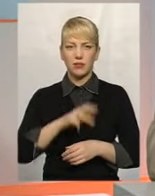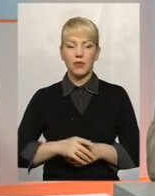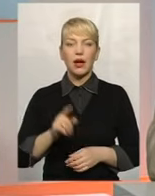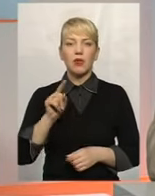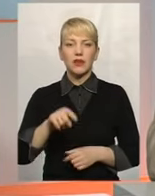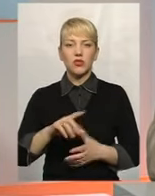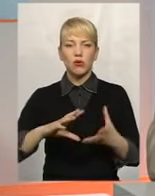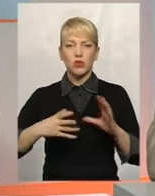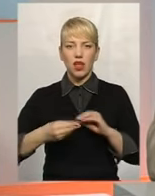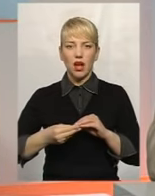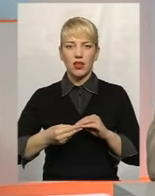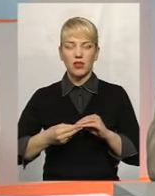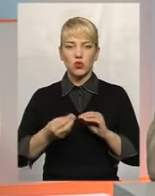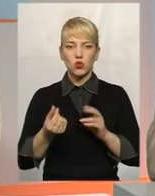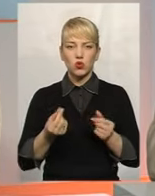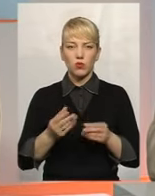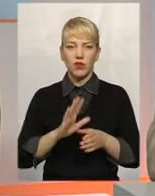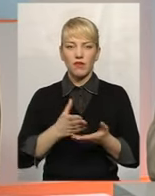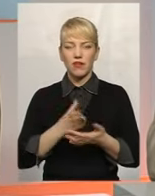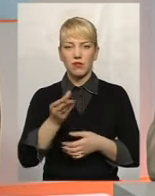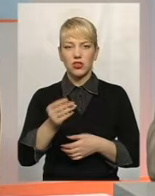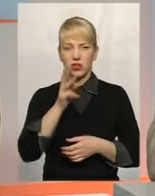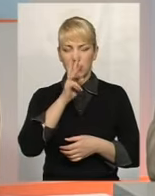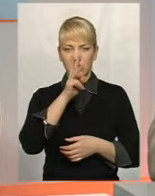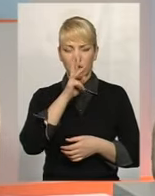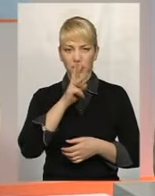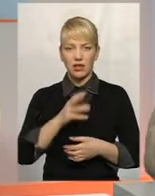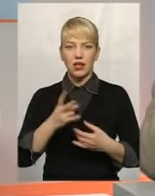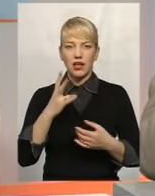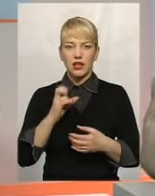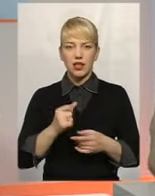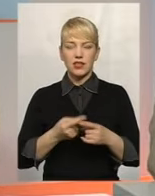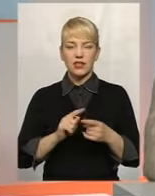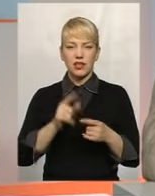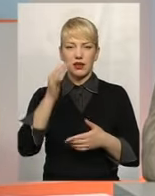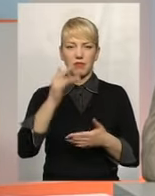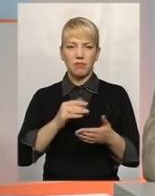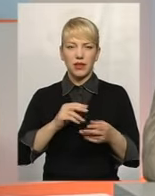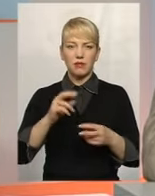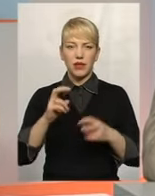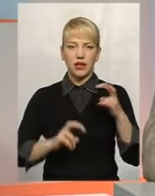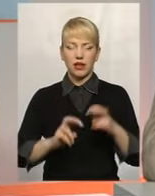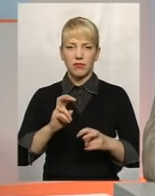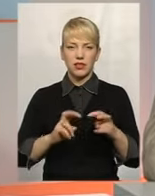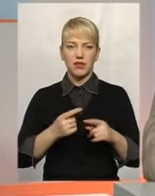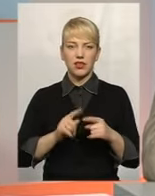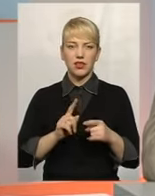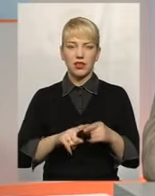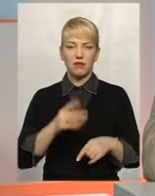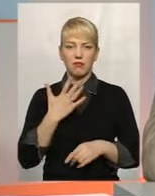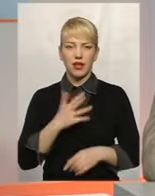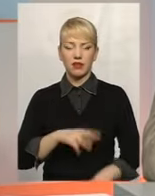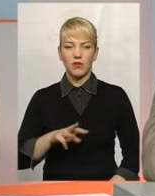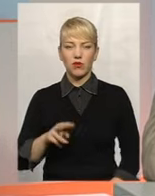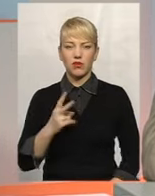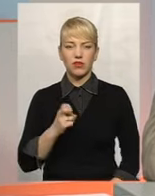При цьому загальна сума невиплаченої заробітної плати на вищевказаних підприємствах – це 5 мільйонів